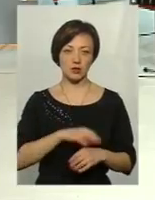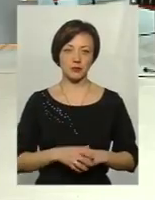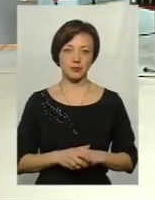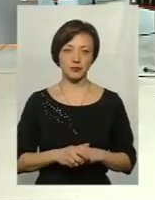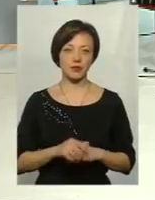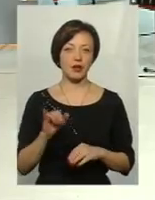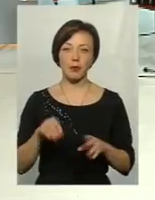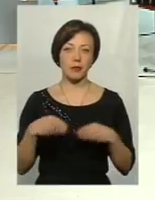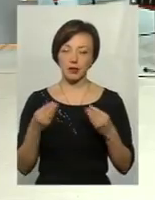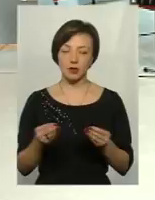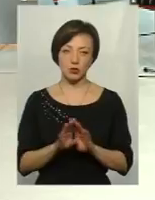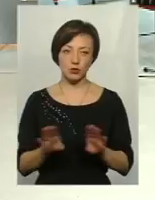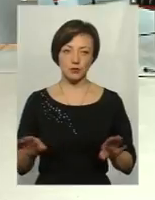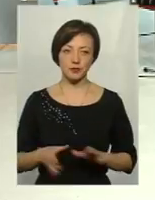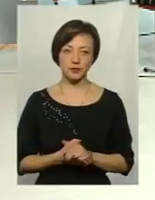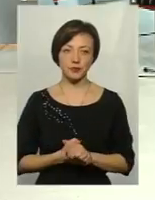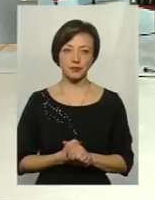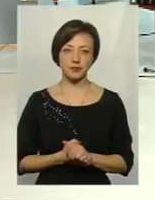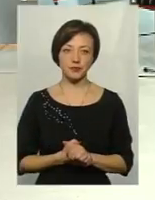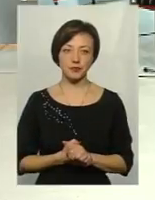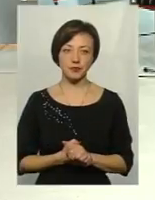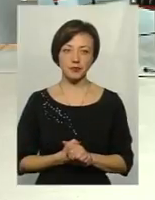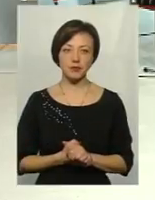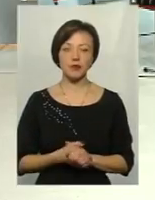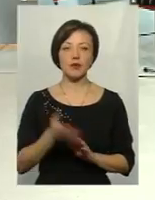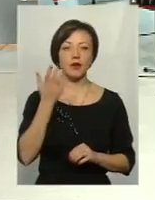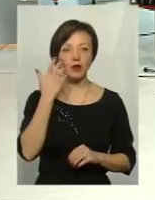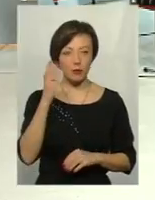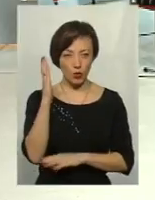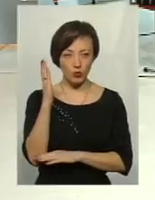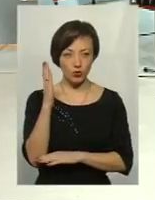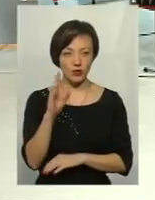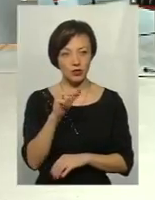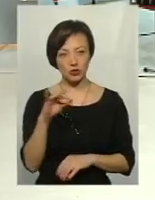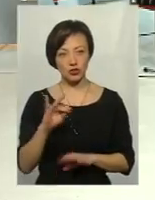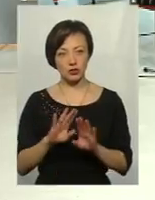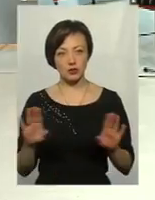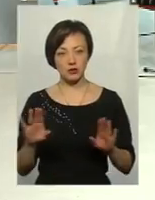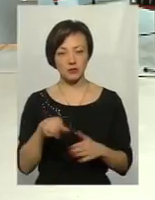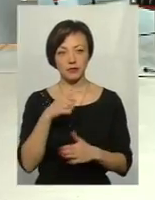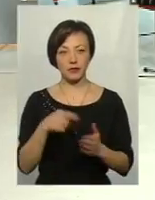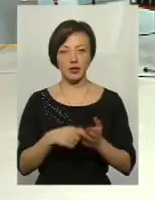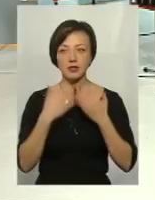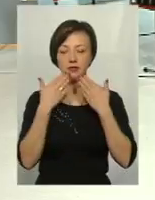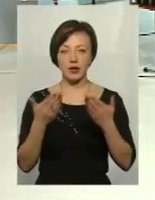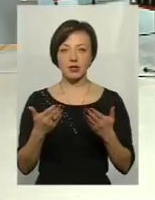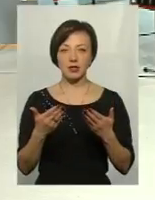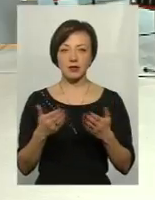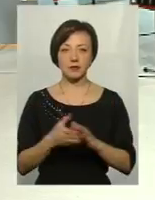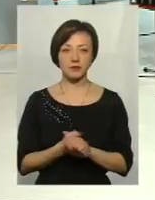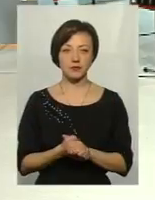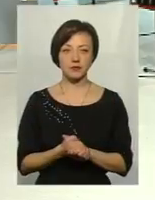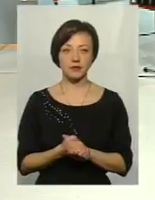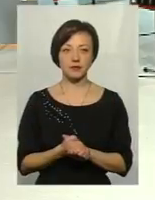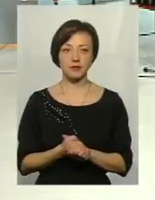не принесуть. Пане Олександре, все-таки, проголосували чи ні звернені в тому рішенні,